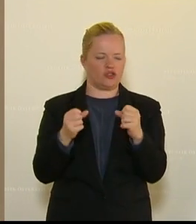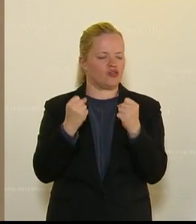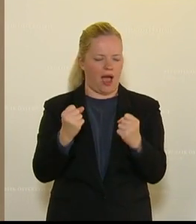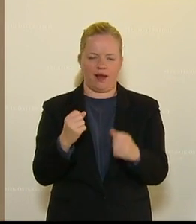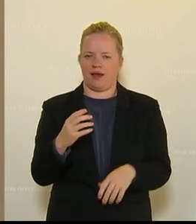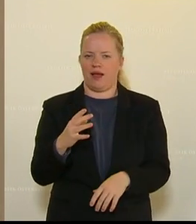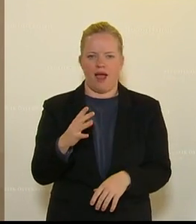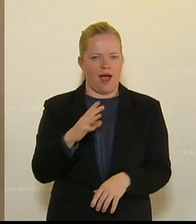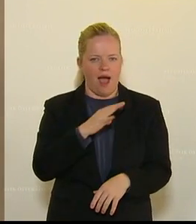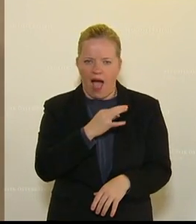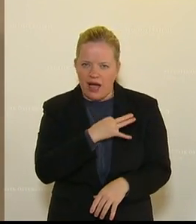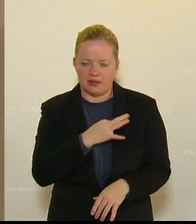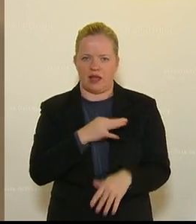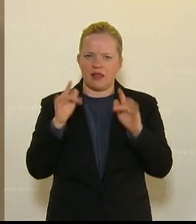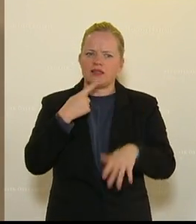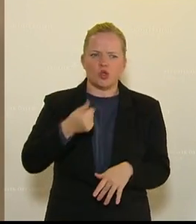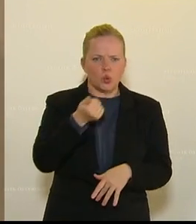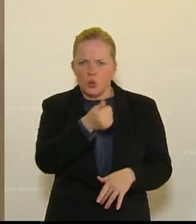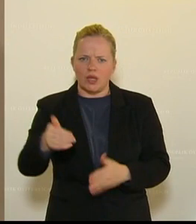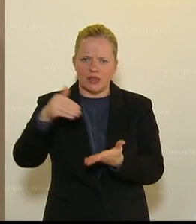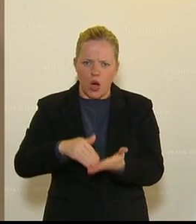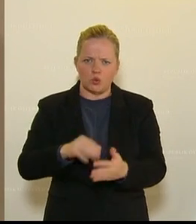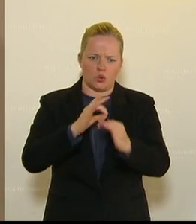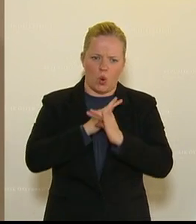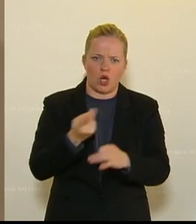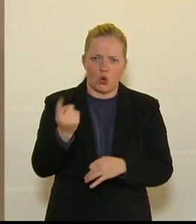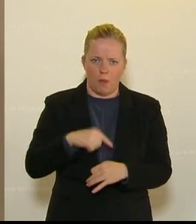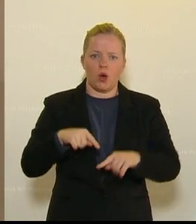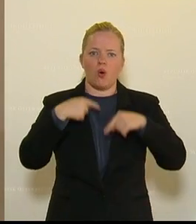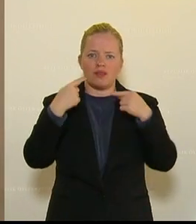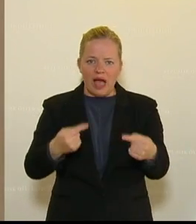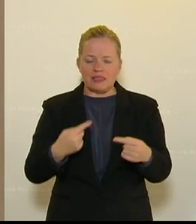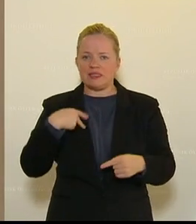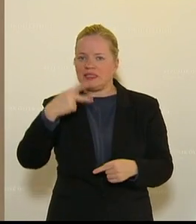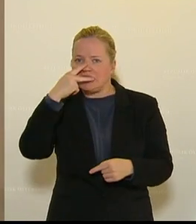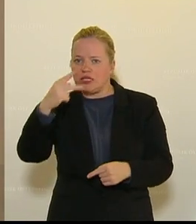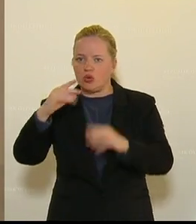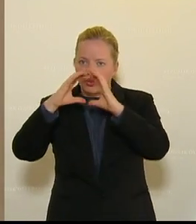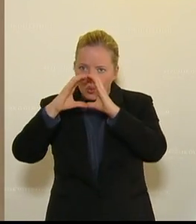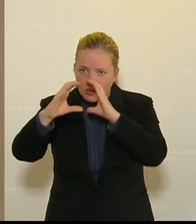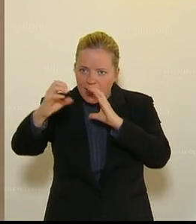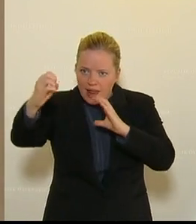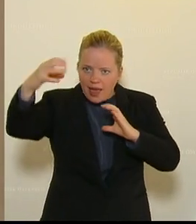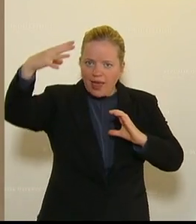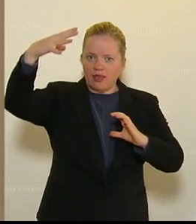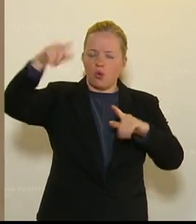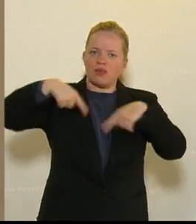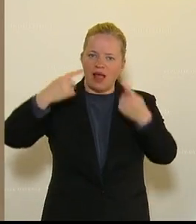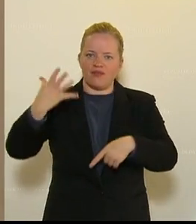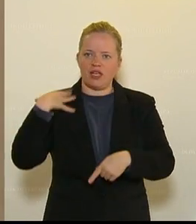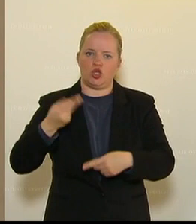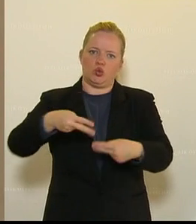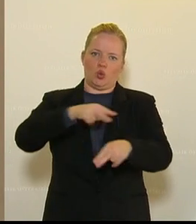100.000 Tote gearbeitet worden. Dann hat irgendjemand ein Licht an irgendeinem Tunnel gesehen und dann auf einmal ist wieder die ganz große Angst gekommen.